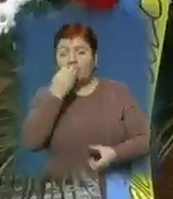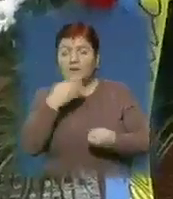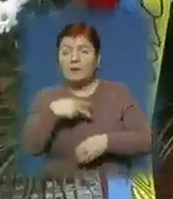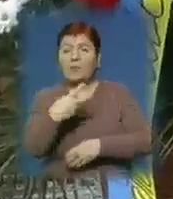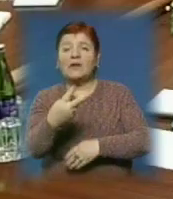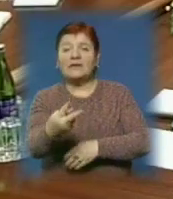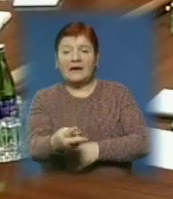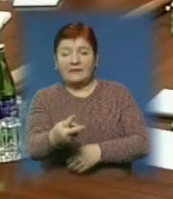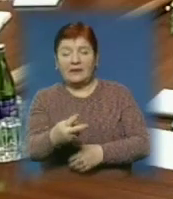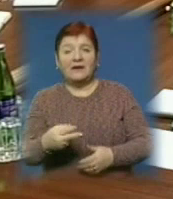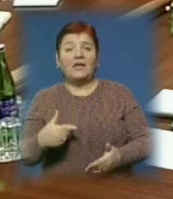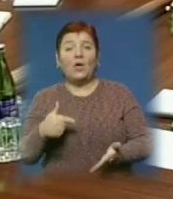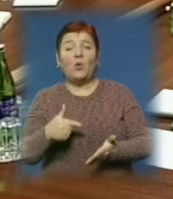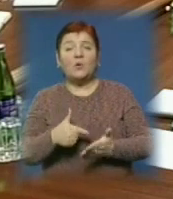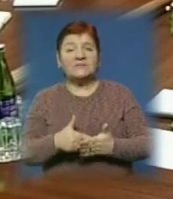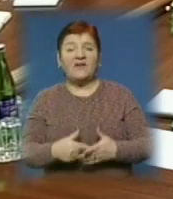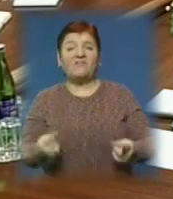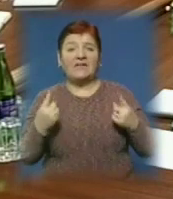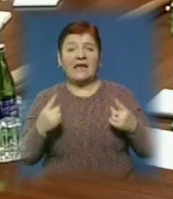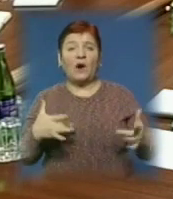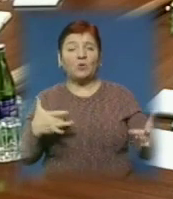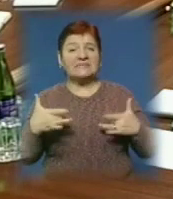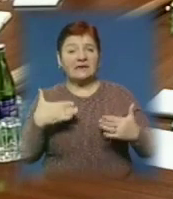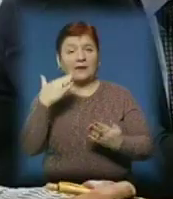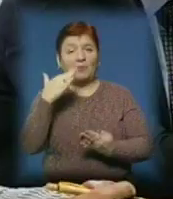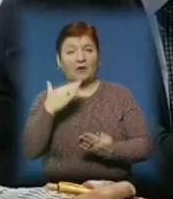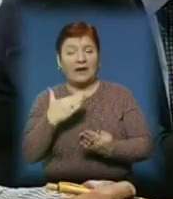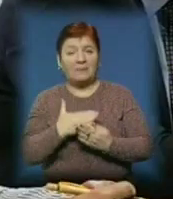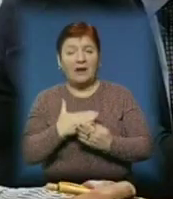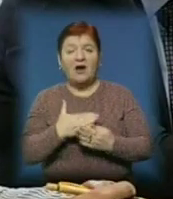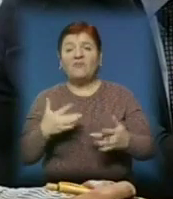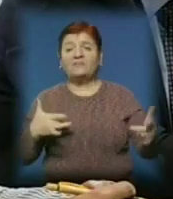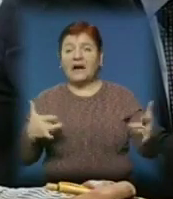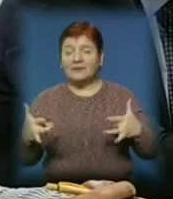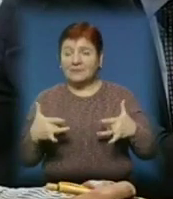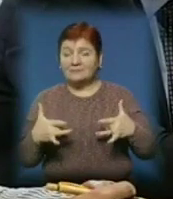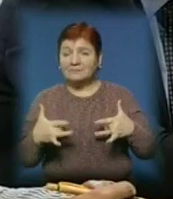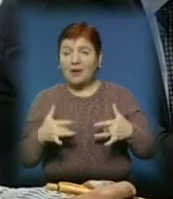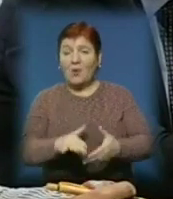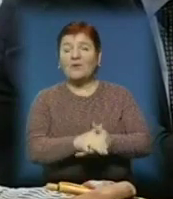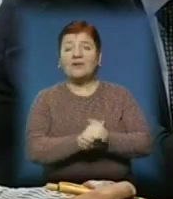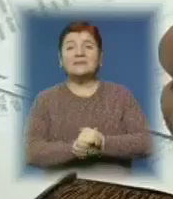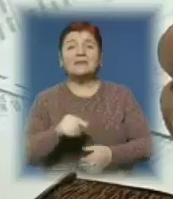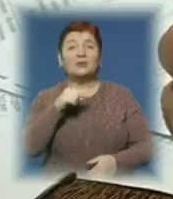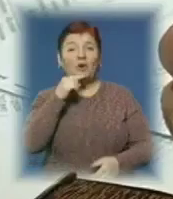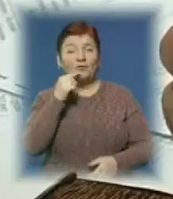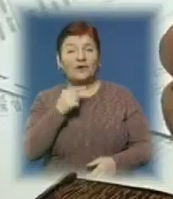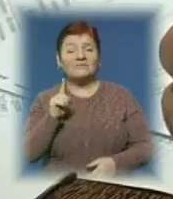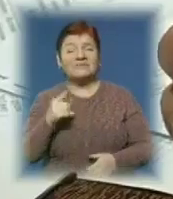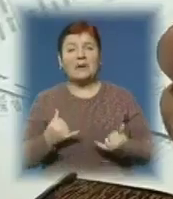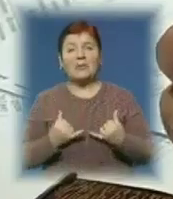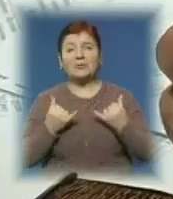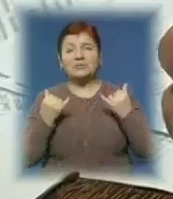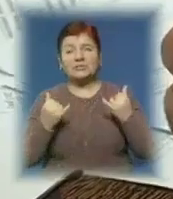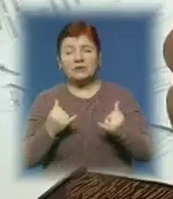свята на мешканців та гостей міста чекає велика концертна програма у музично-драматичному театрі. Організатори кажуть, до цих урочистостей